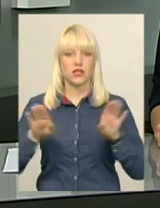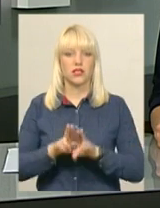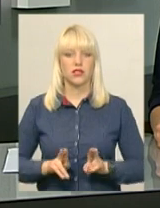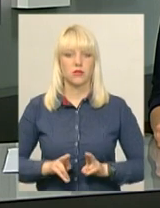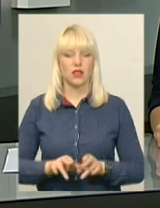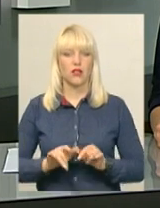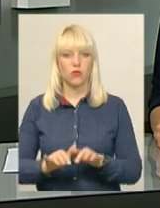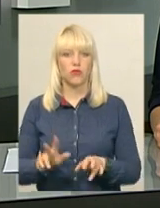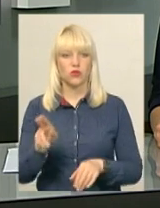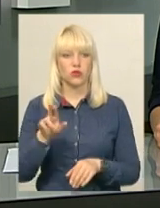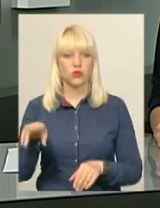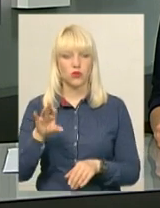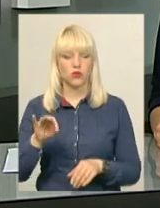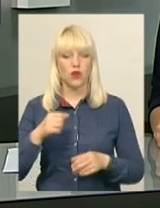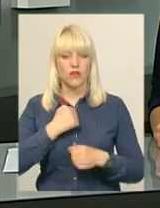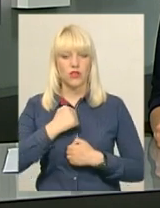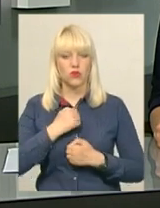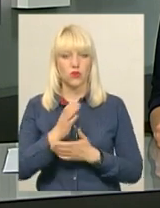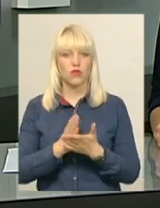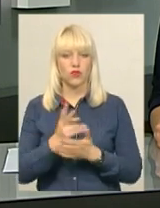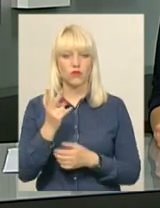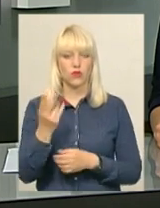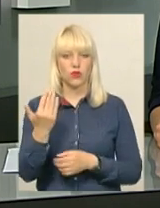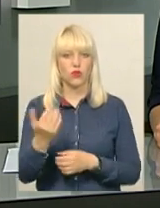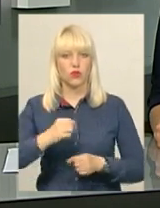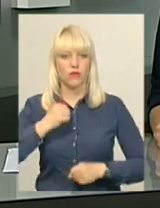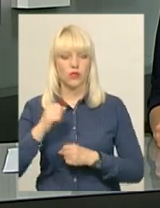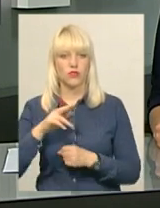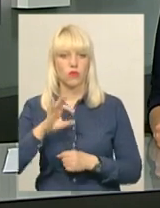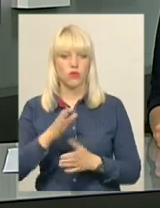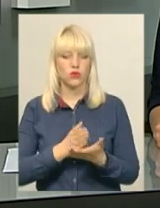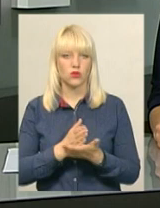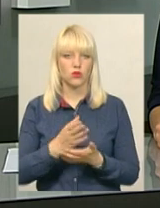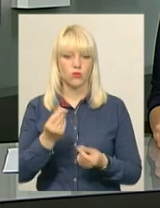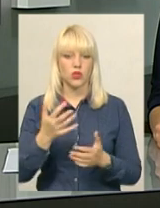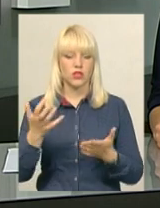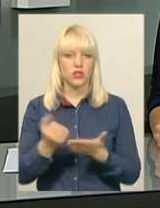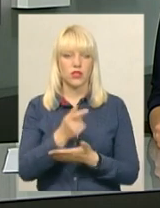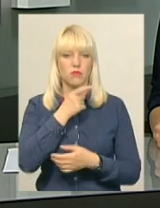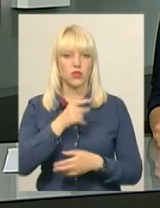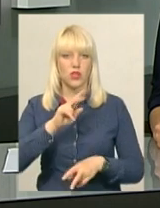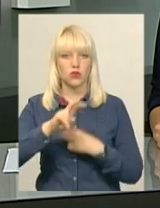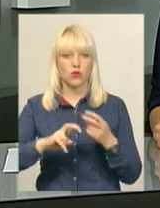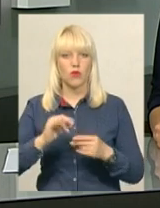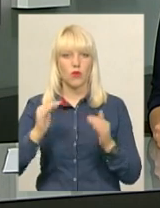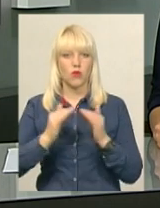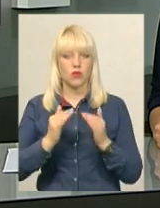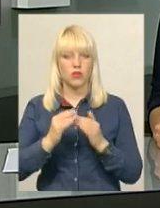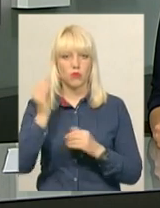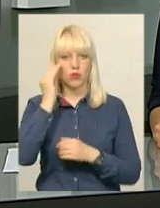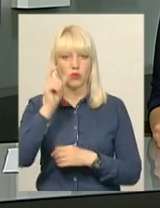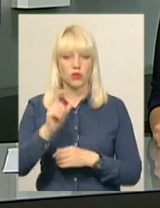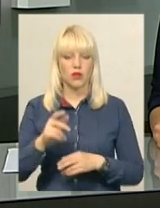стосовно військовослужбовця та двох його товаришів по службі. Гроші знайшли під час обшуків у помешканні підозрюваного.